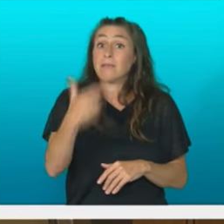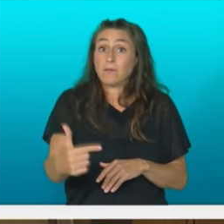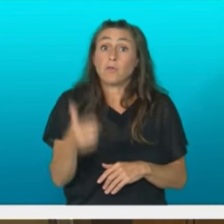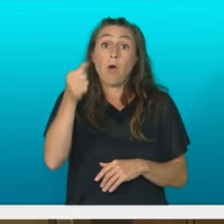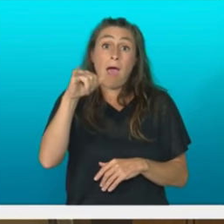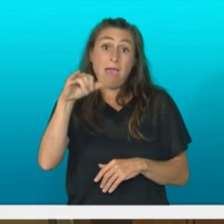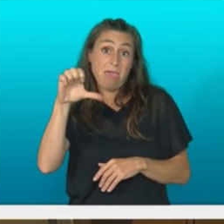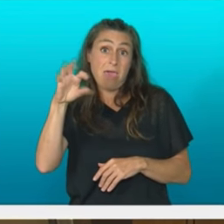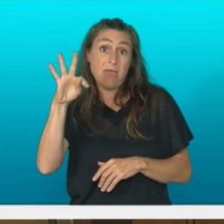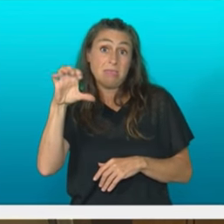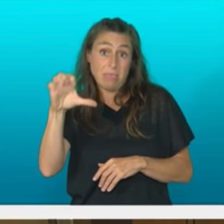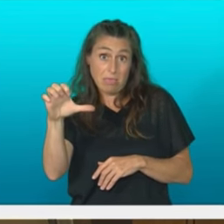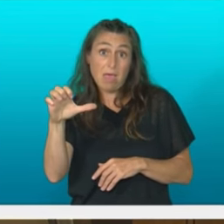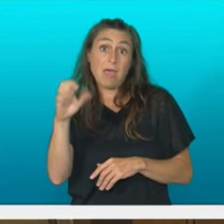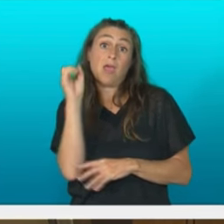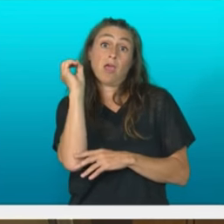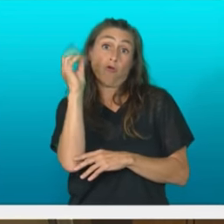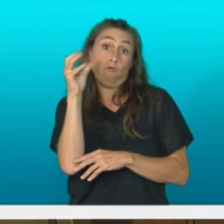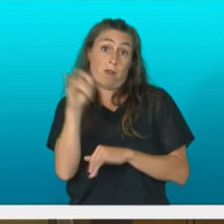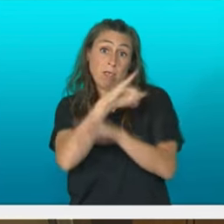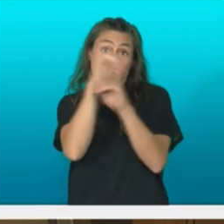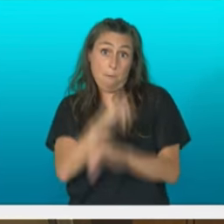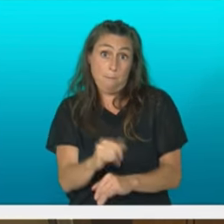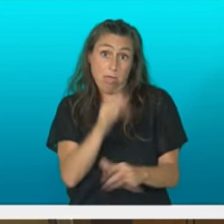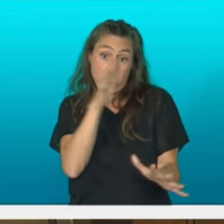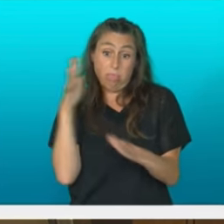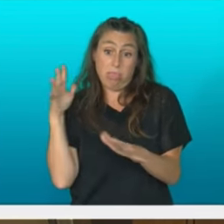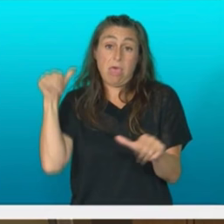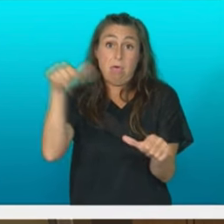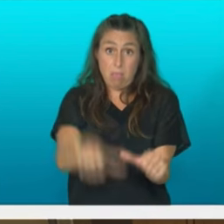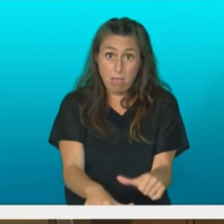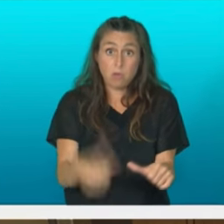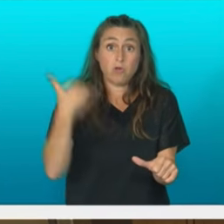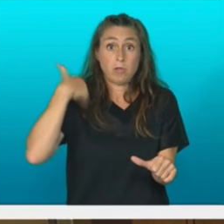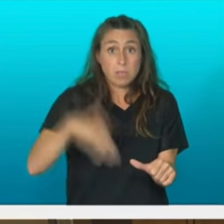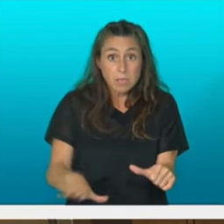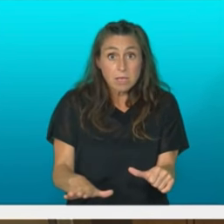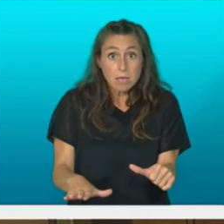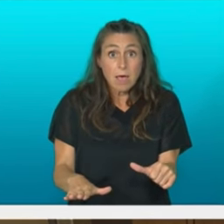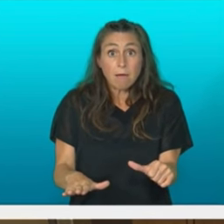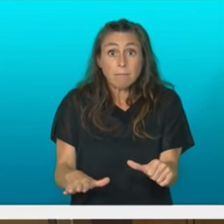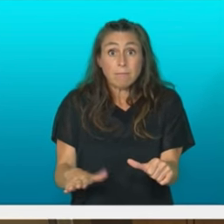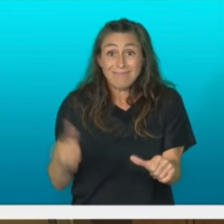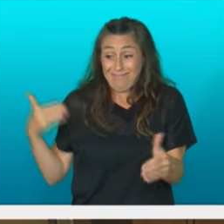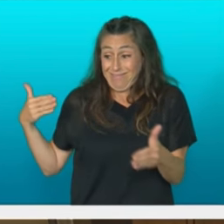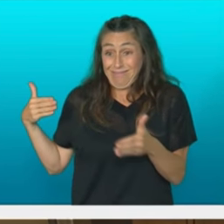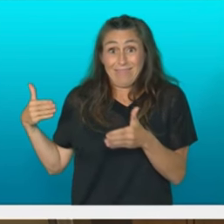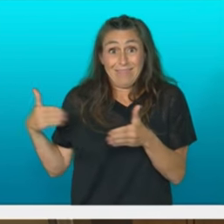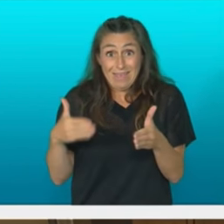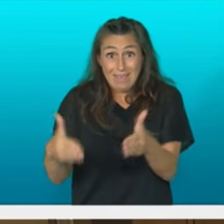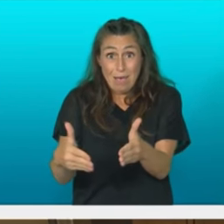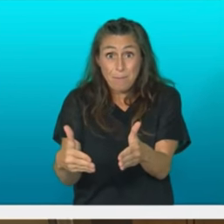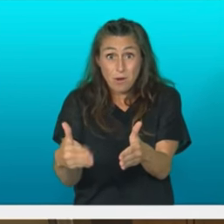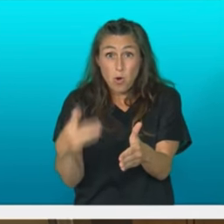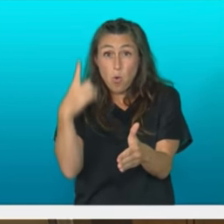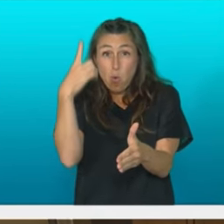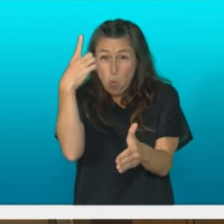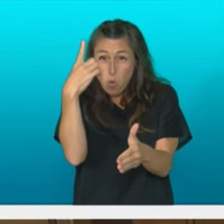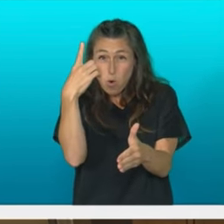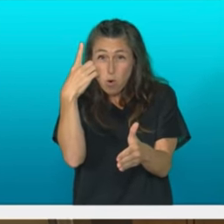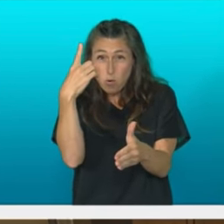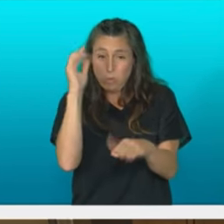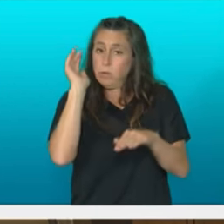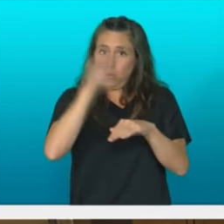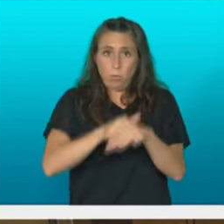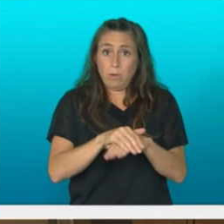konferentzia ospatu zenetik. Bide horri hartako puntu bakarra bete da. Kogoratzen dut, zu